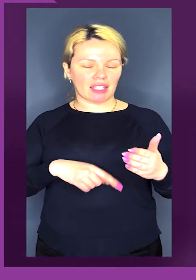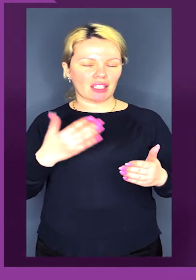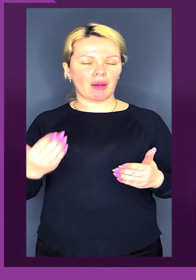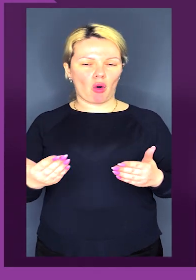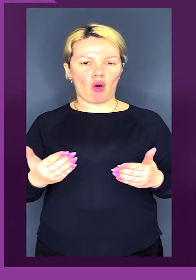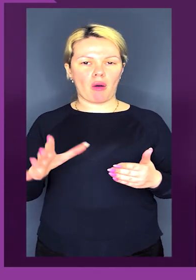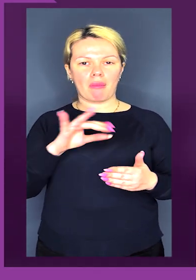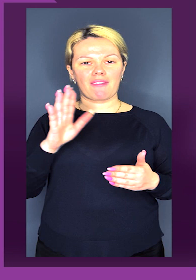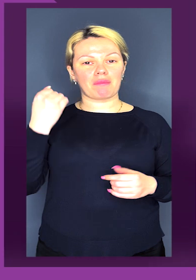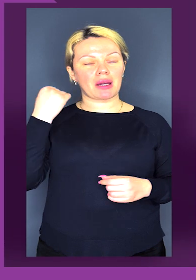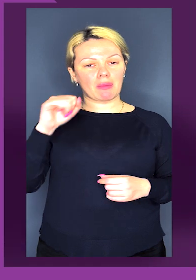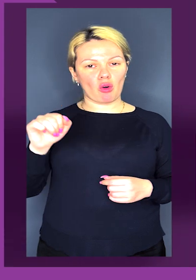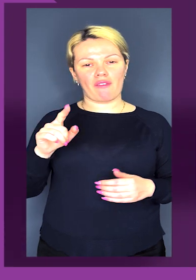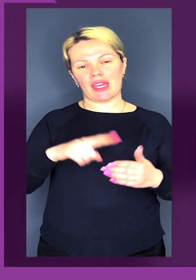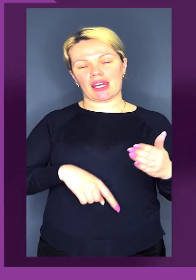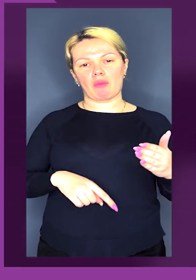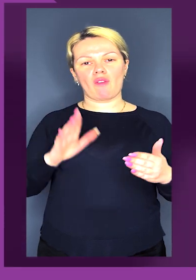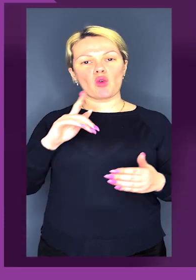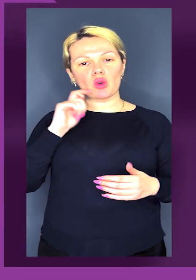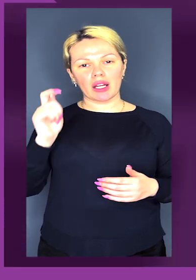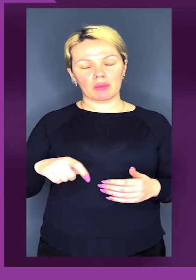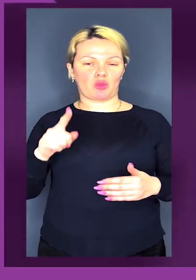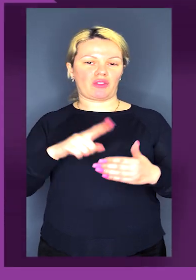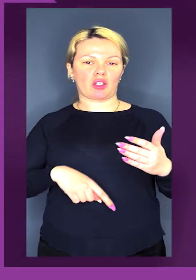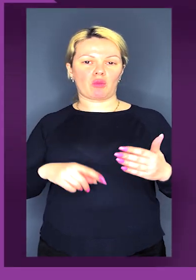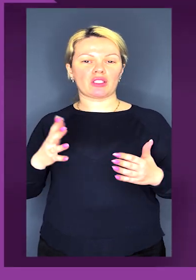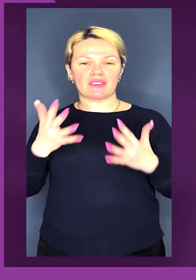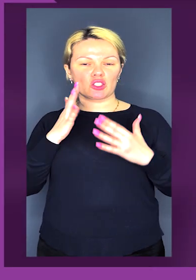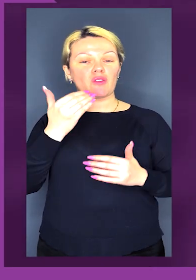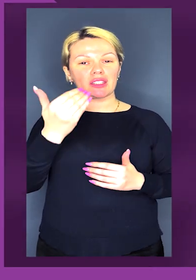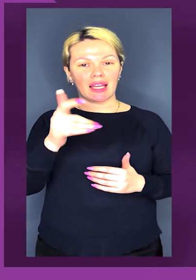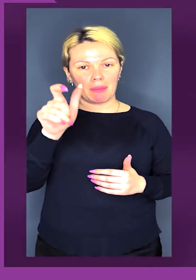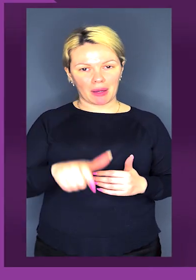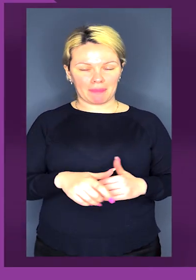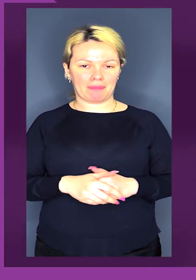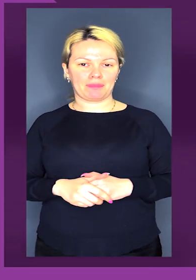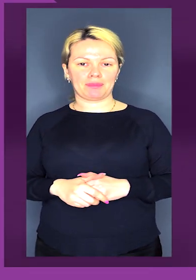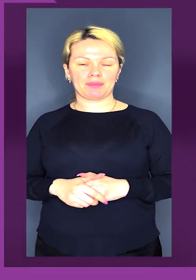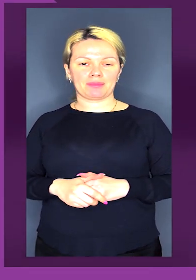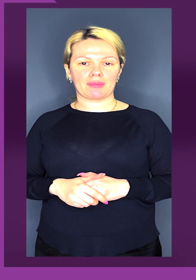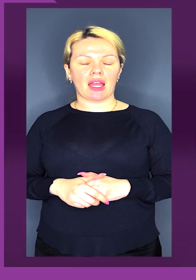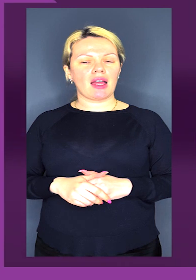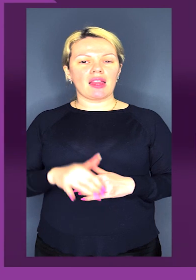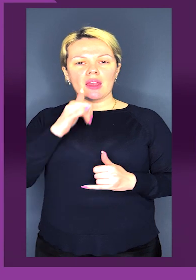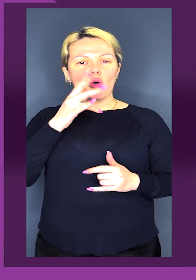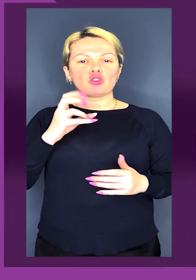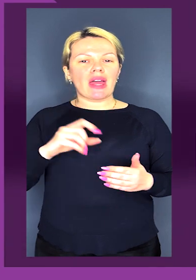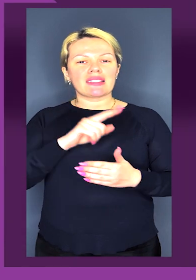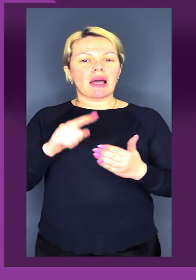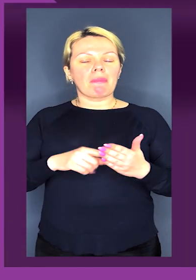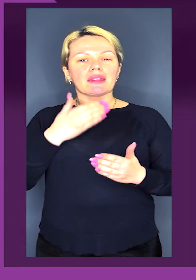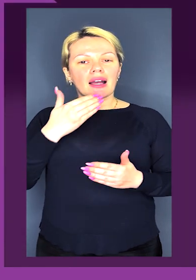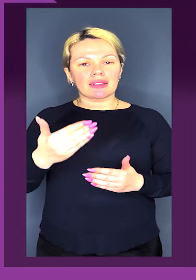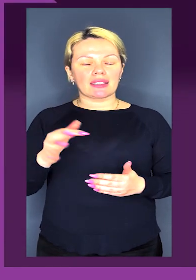Віримо. Віримо ми в перемогу, віримо в Україну, віримо, звісно, в тебе, Артеме. От не можу не